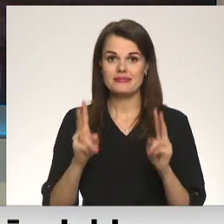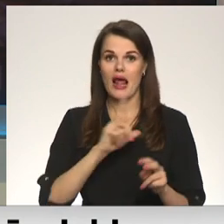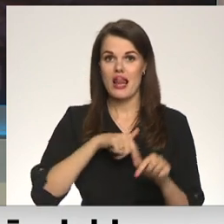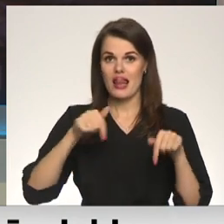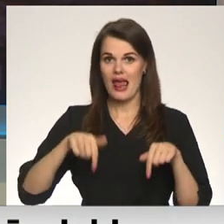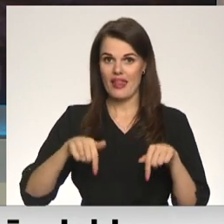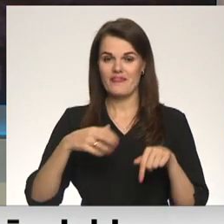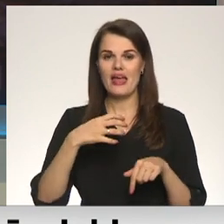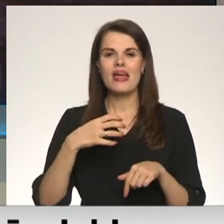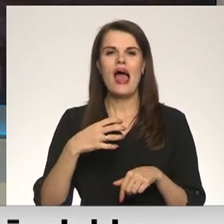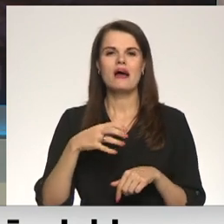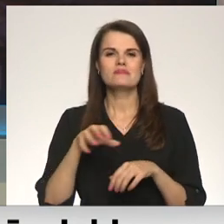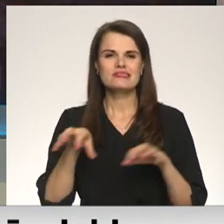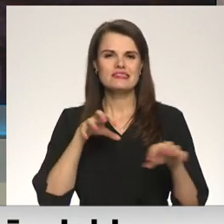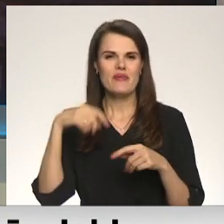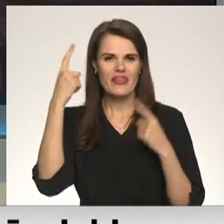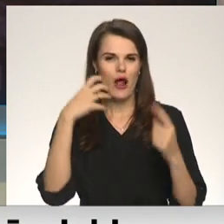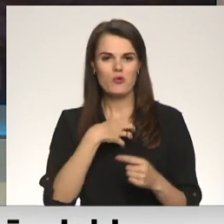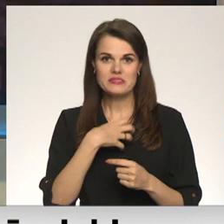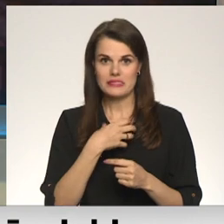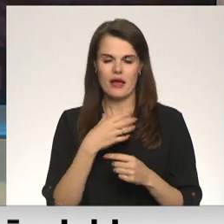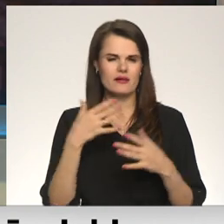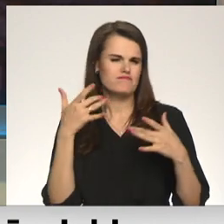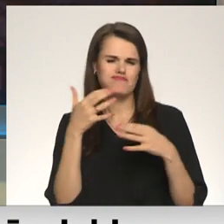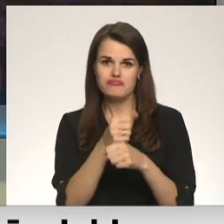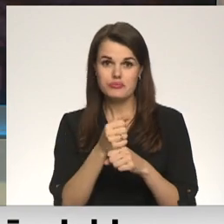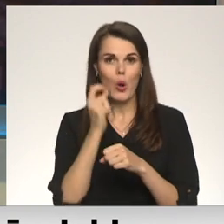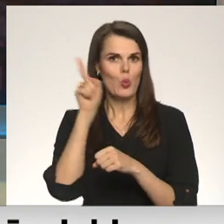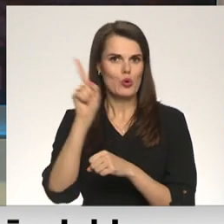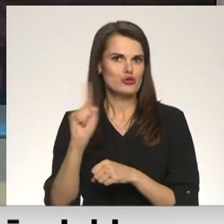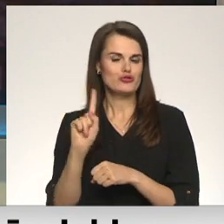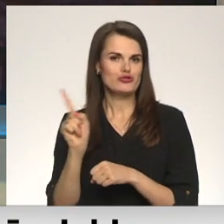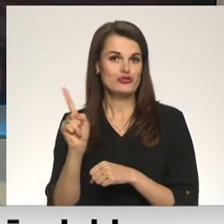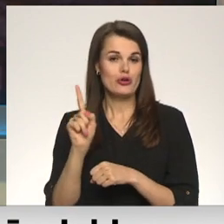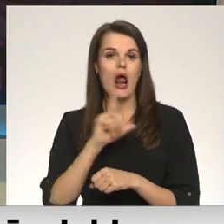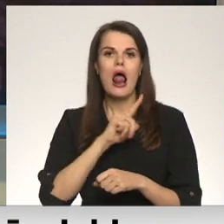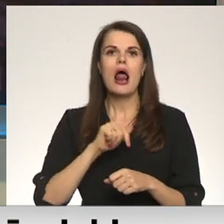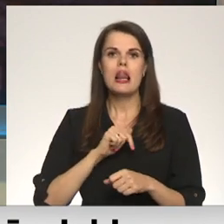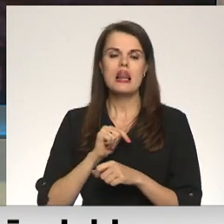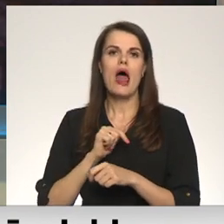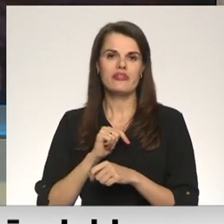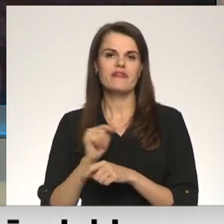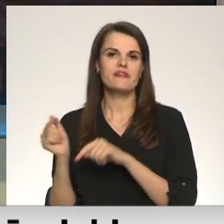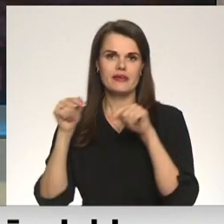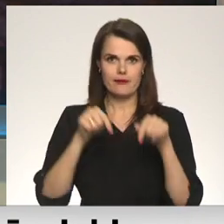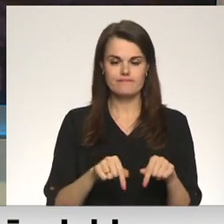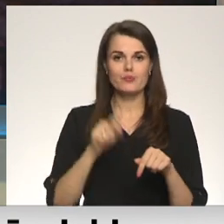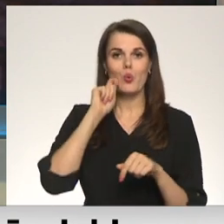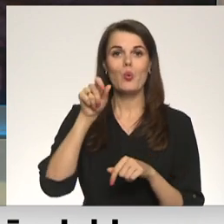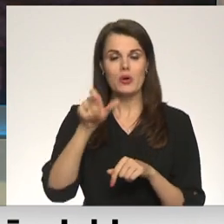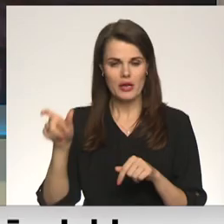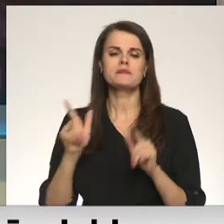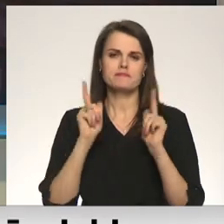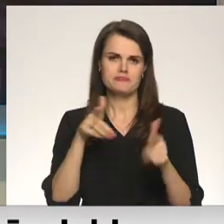trakumsērgi ir izskausta, Ukrainā tā joprojām ir sastopama. Latvijā iebraukušie Ukrainas iedzīvotāji gan ir gatavi pildīt visas prasības,